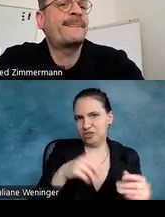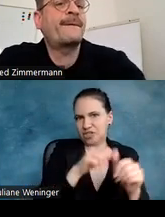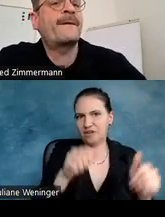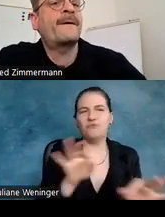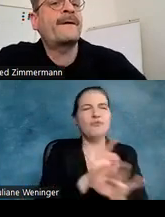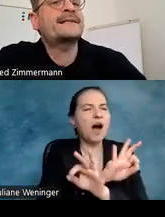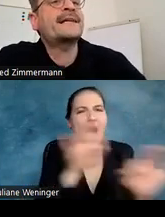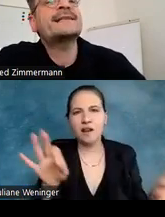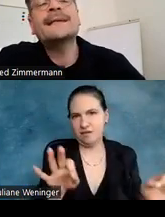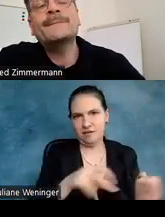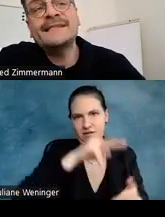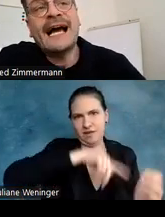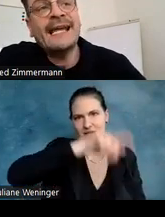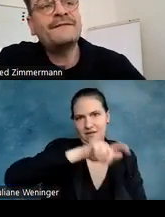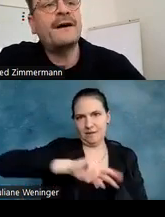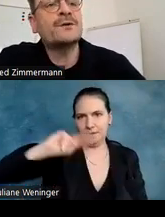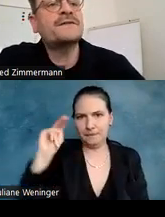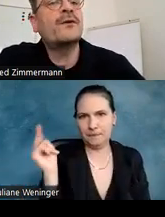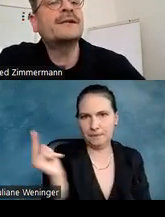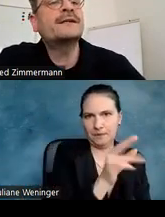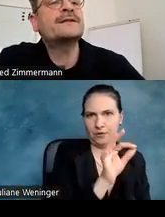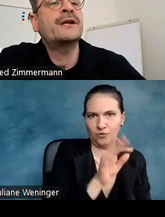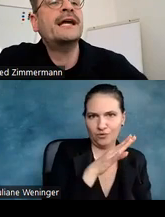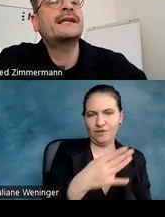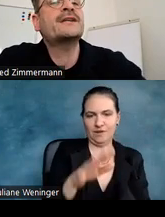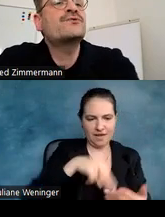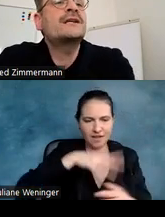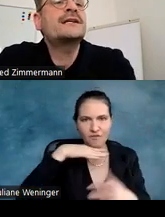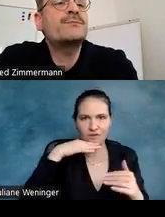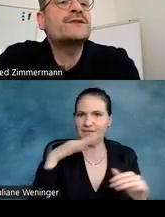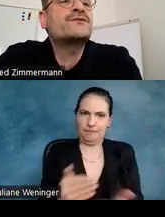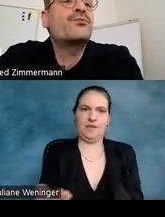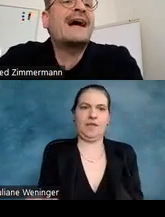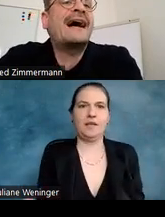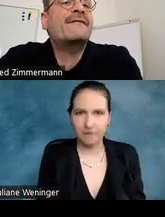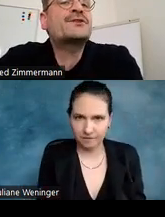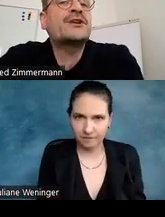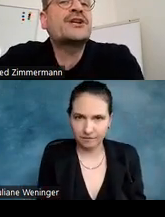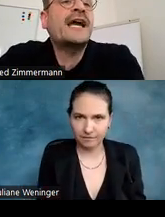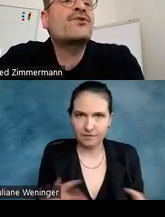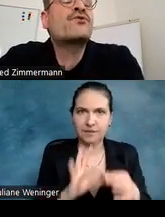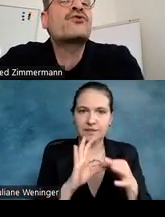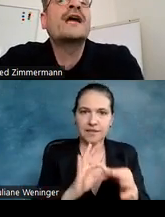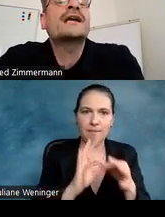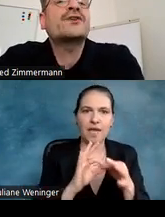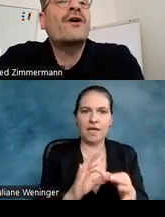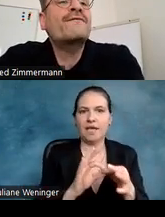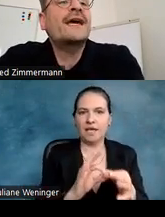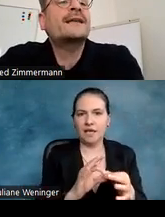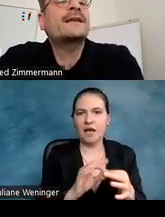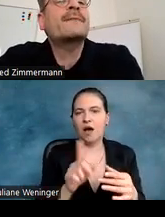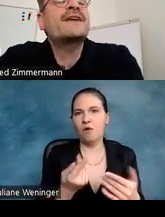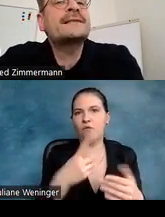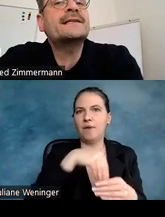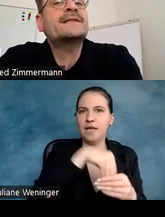ist. Das heißt, es gibt nicht die eine Faustformel, sondern natürlich müssen typografische Entscheidungen getroffen